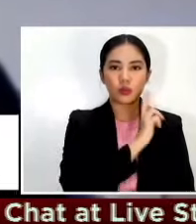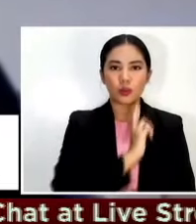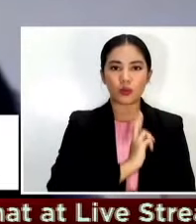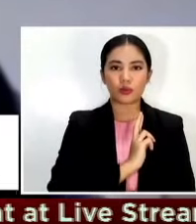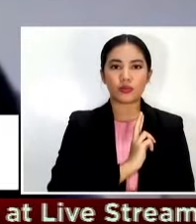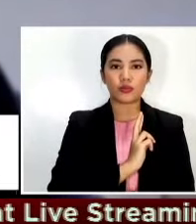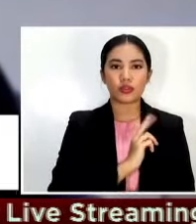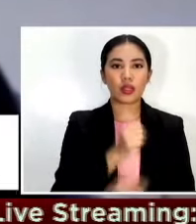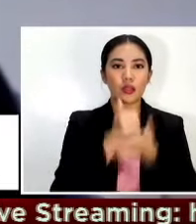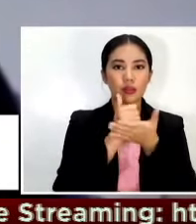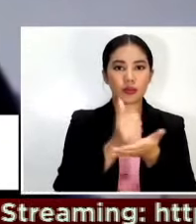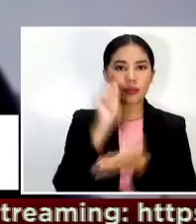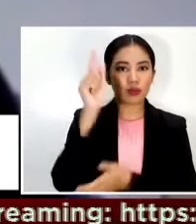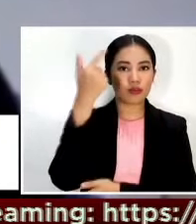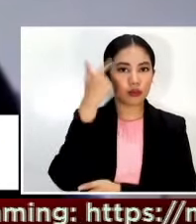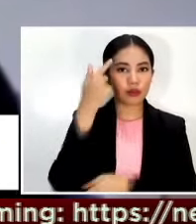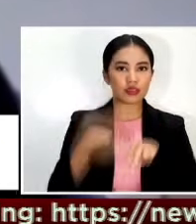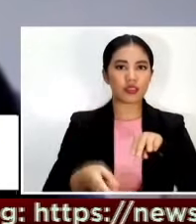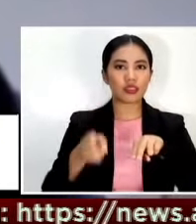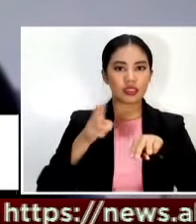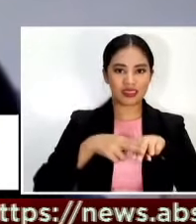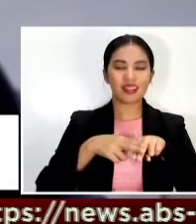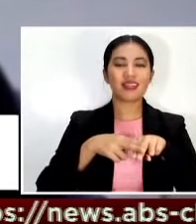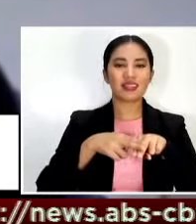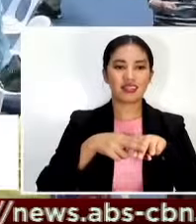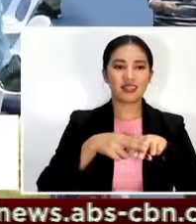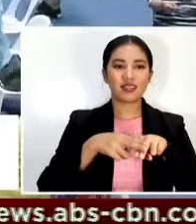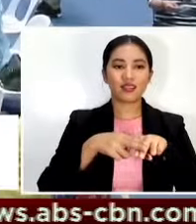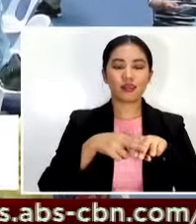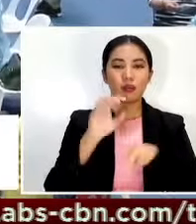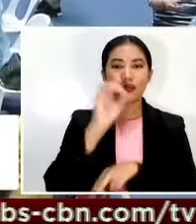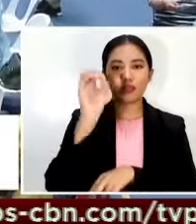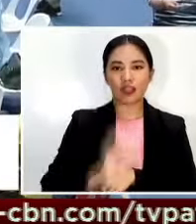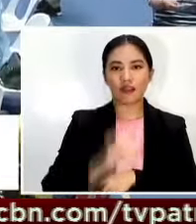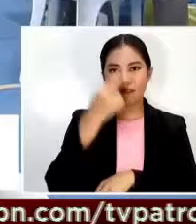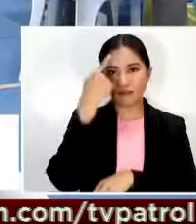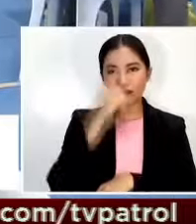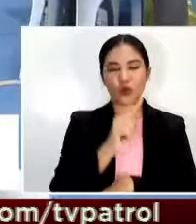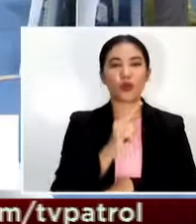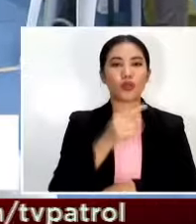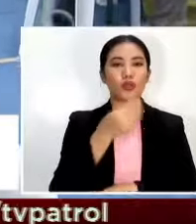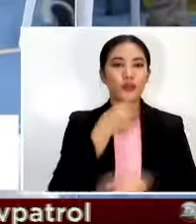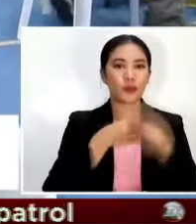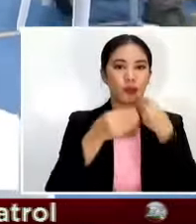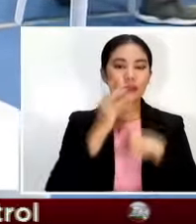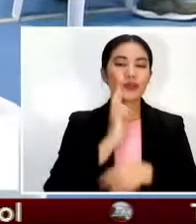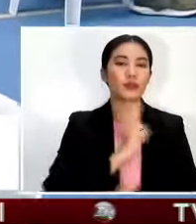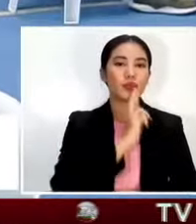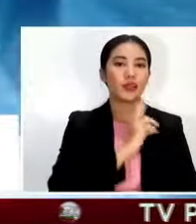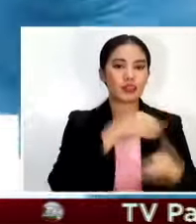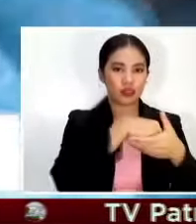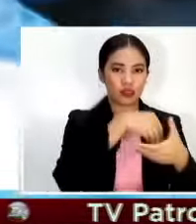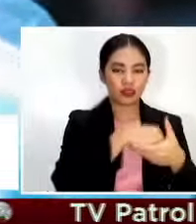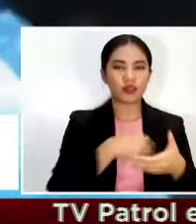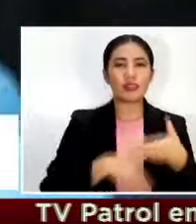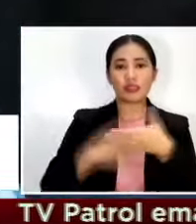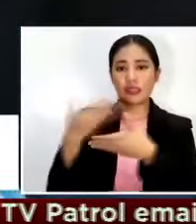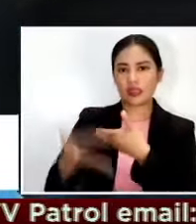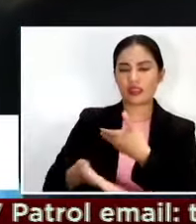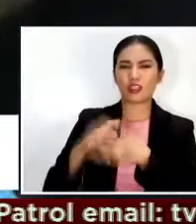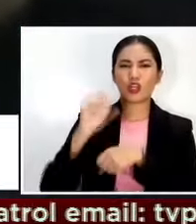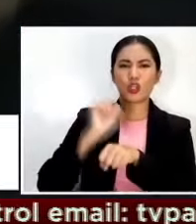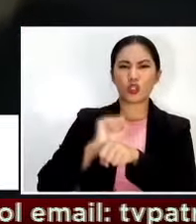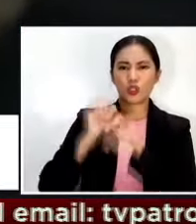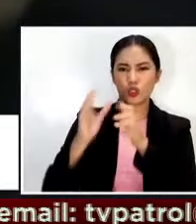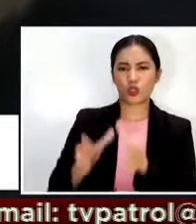government increase capacity ng restaurant hopefully to 50% para naman sa isang labor group magdudulot ito ng diskriminasyon sa